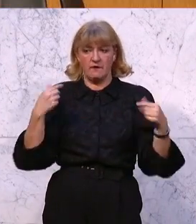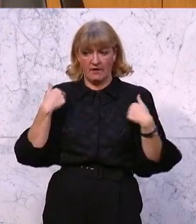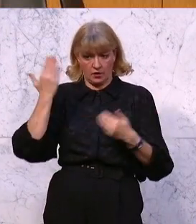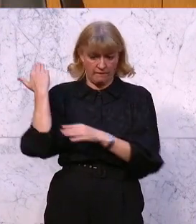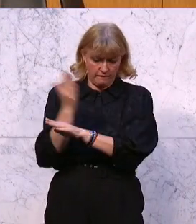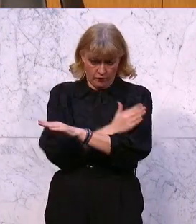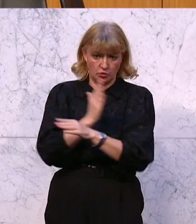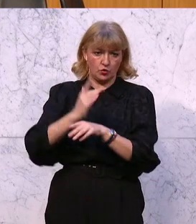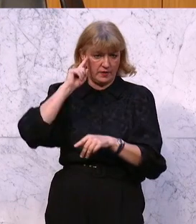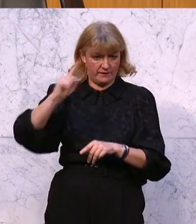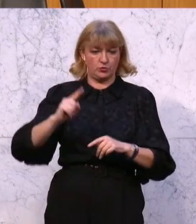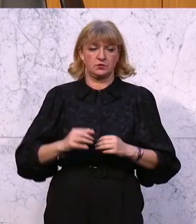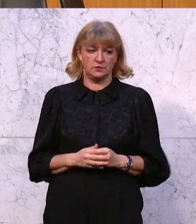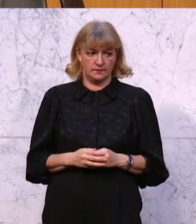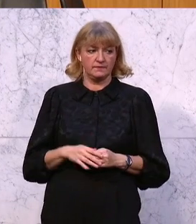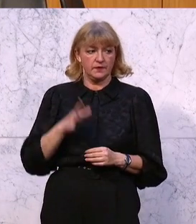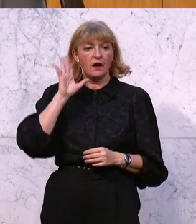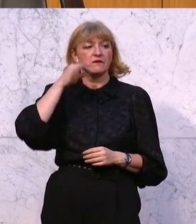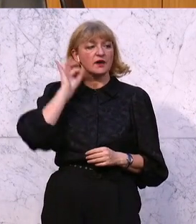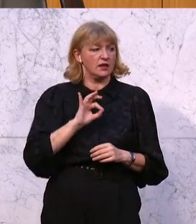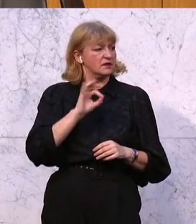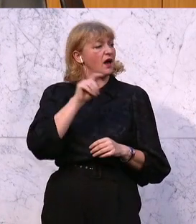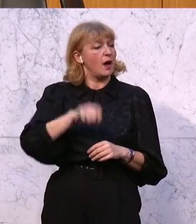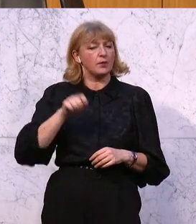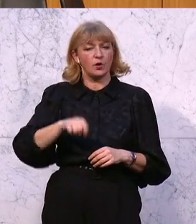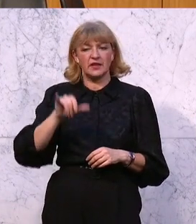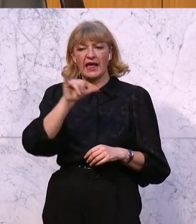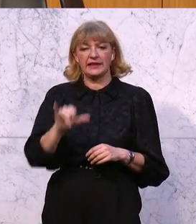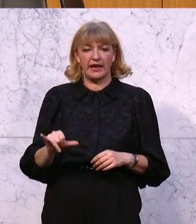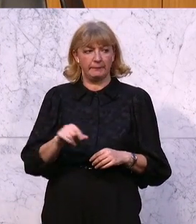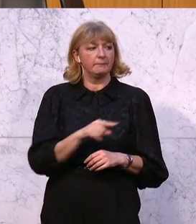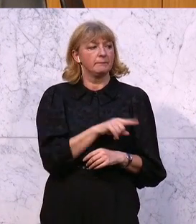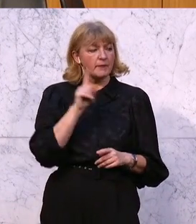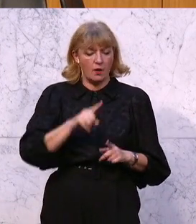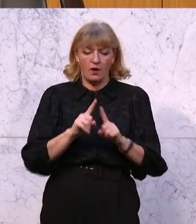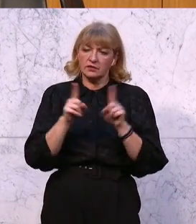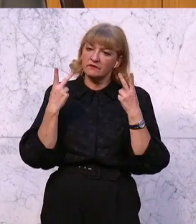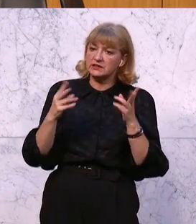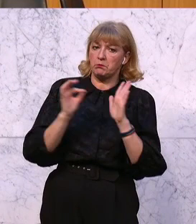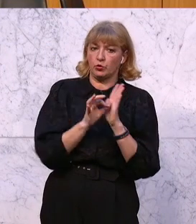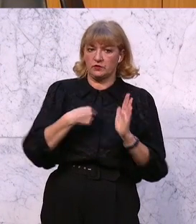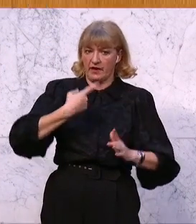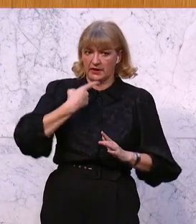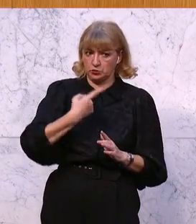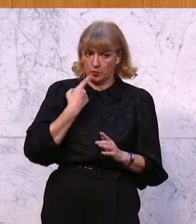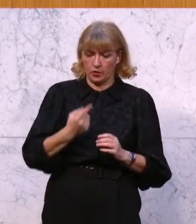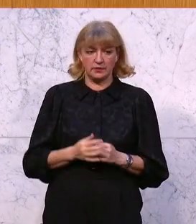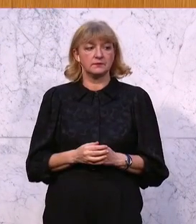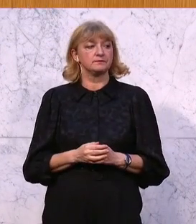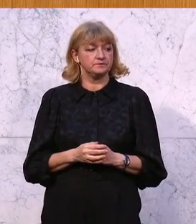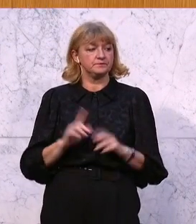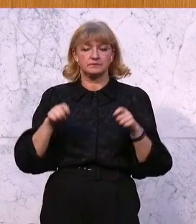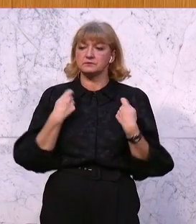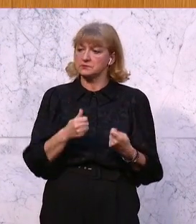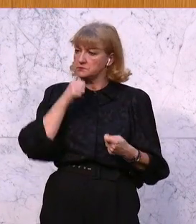Und Frau Abgeordnete Yildirim hat einen weiteren wichtigen Punkt angesprochen. Es gibt